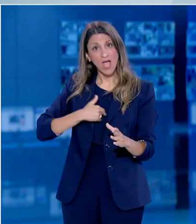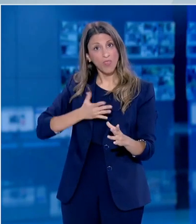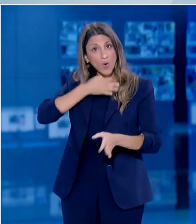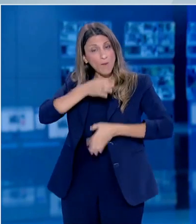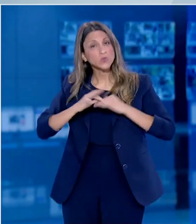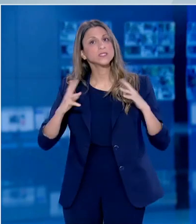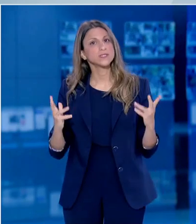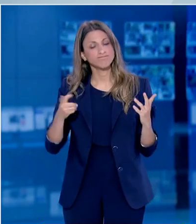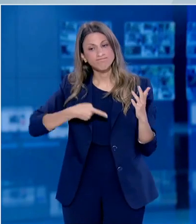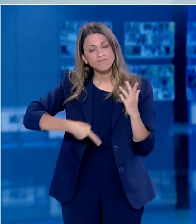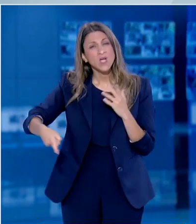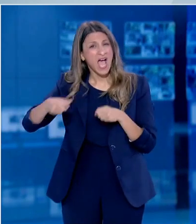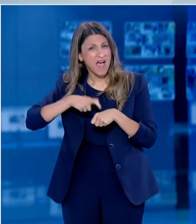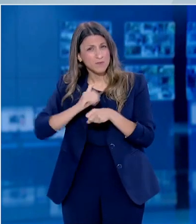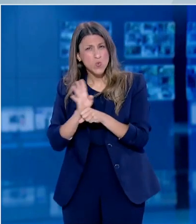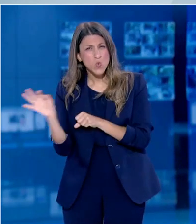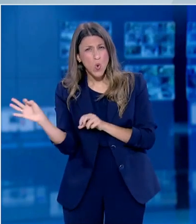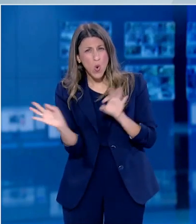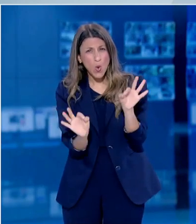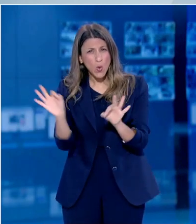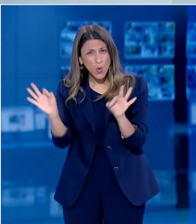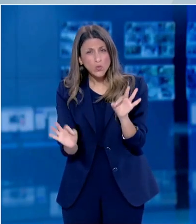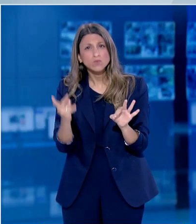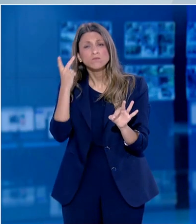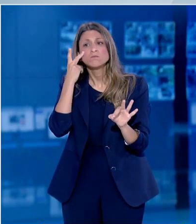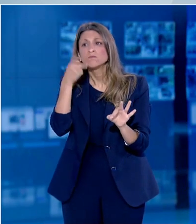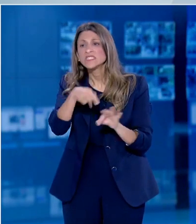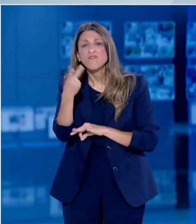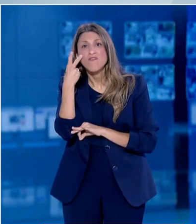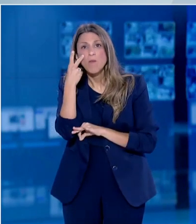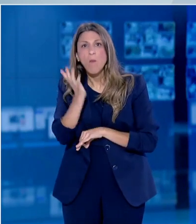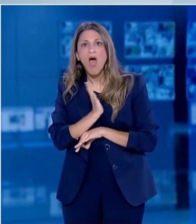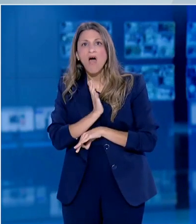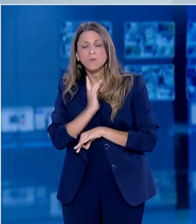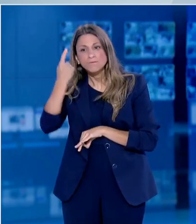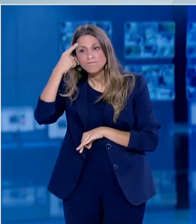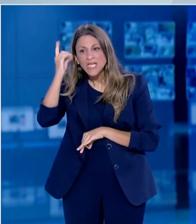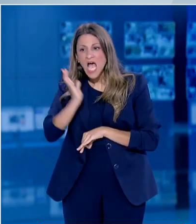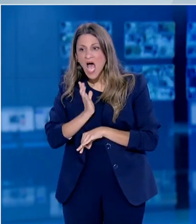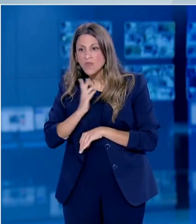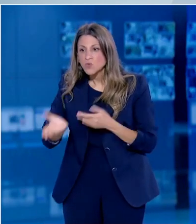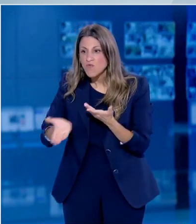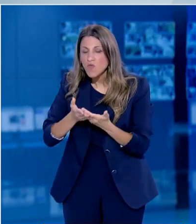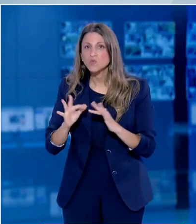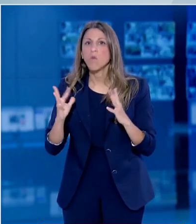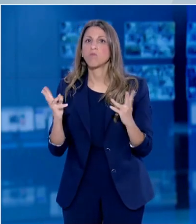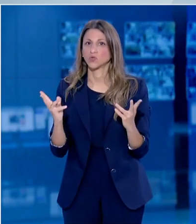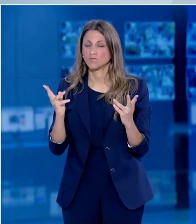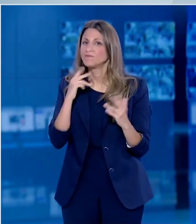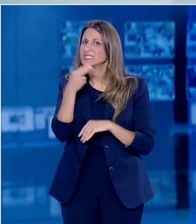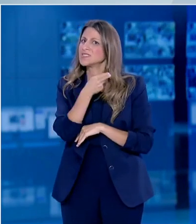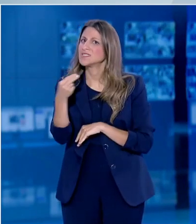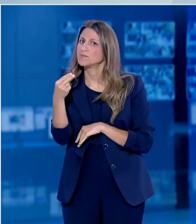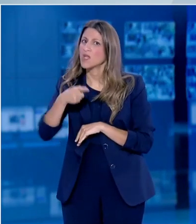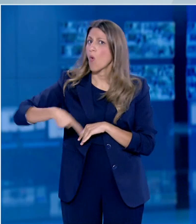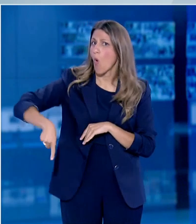ότι τώρα που αυτή η πανδημία μας διδάσκει ανθρωπιά και αλληλεγγύη ίσως να είναι η καλύτερη ευκαιρία να υιοθετήσουμε ως κοινωνία μια θετική